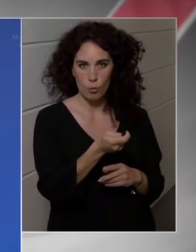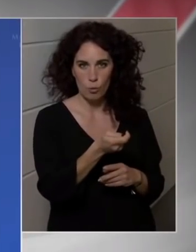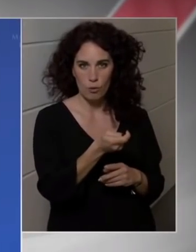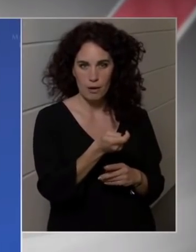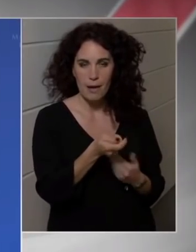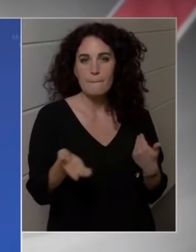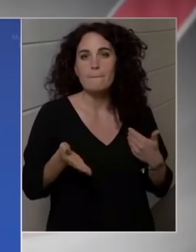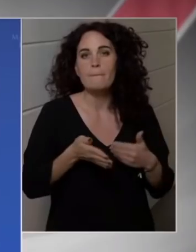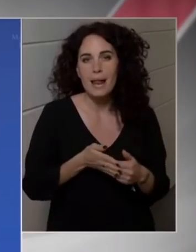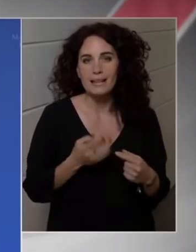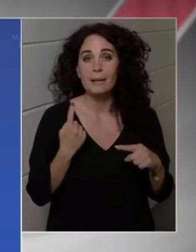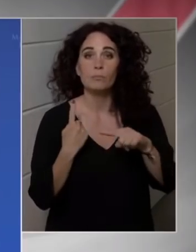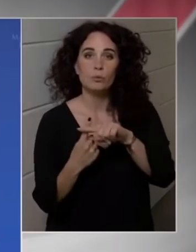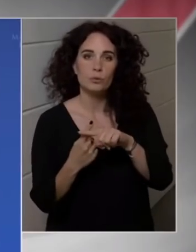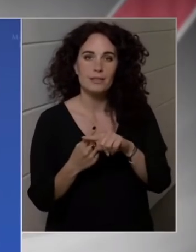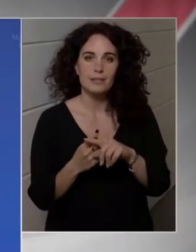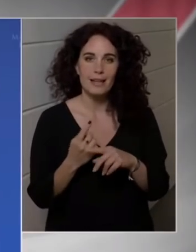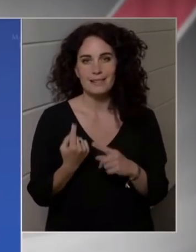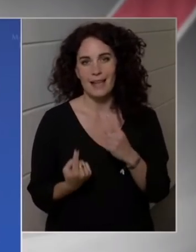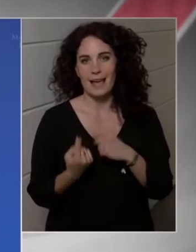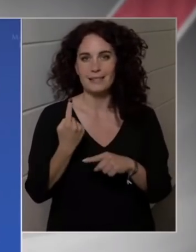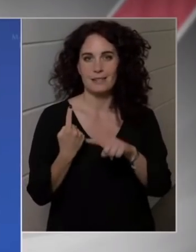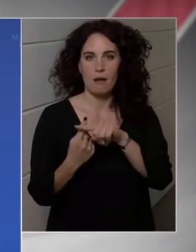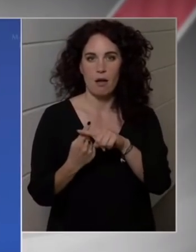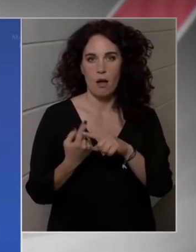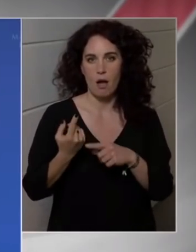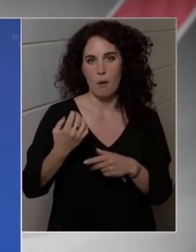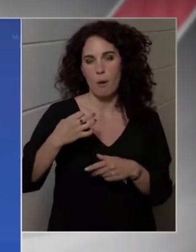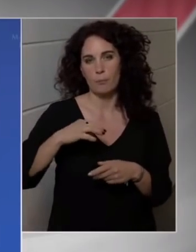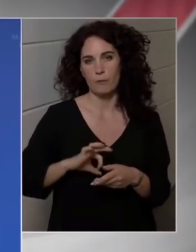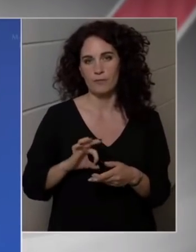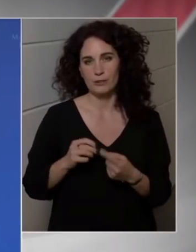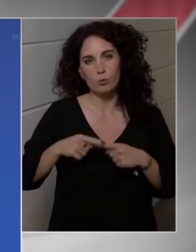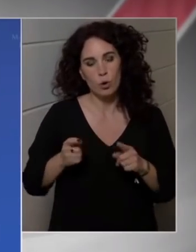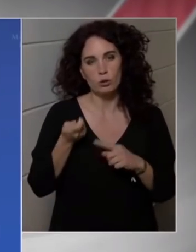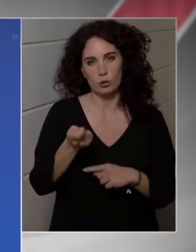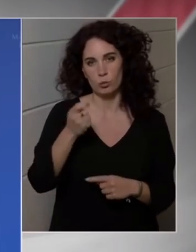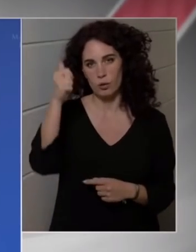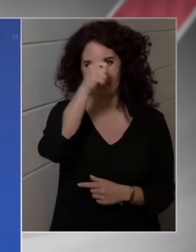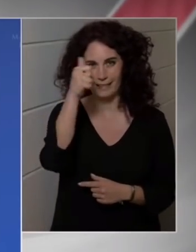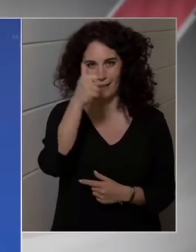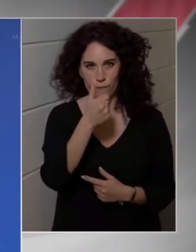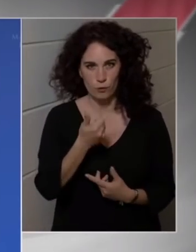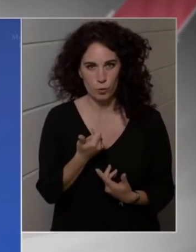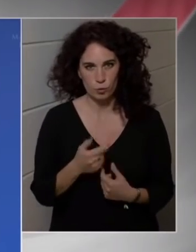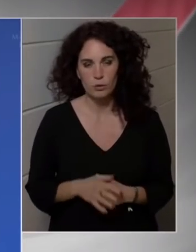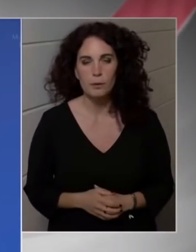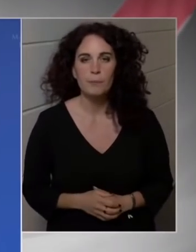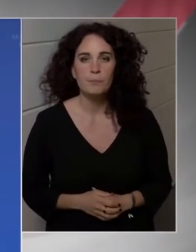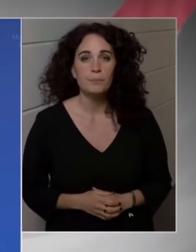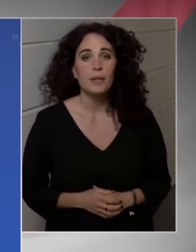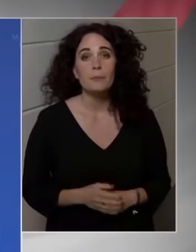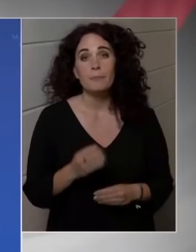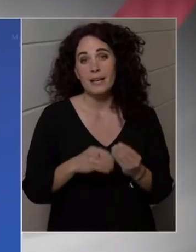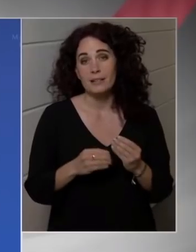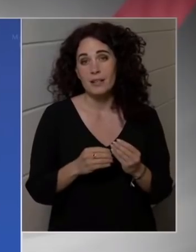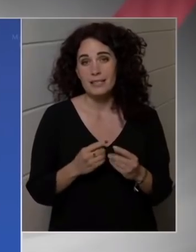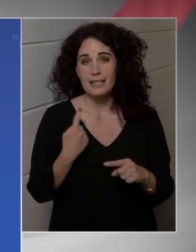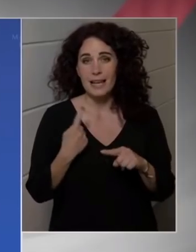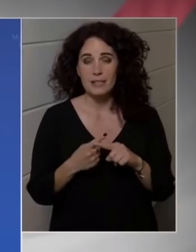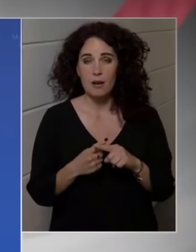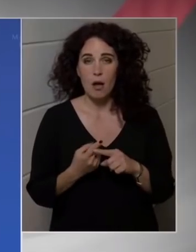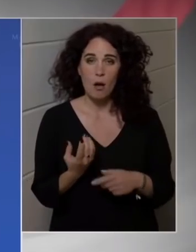kivetésre. Tehát hívhatjuk úgy is, hogy a jelenleg érvényben lévő adók azok ágazati különadók, amik pedig jönni